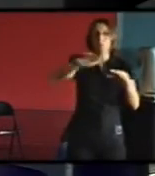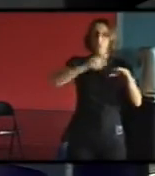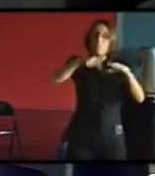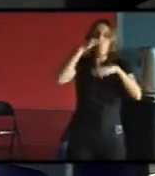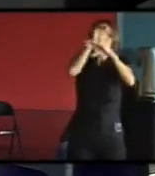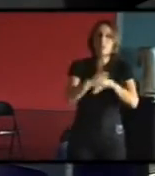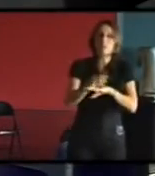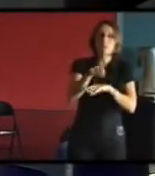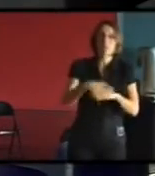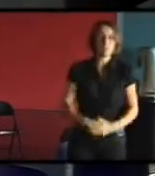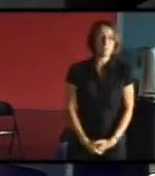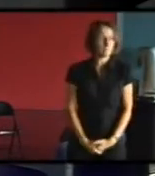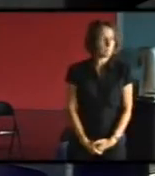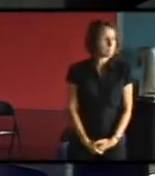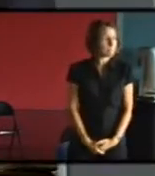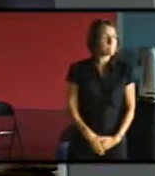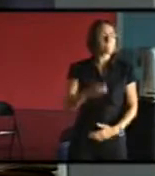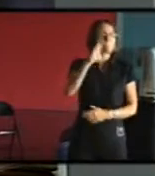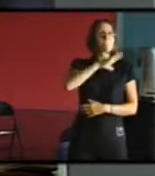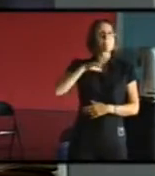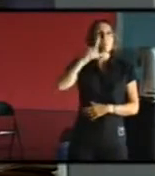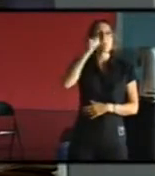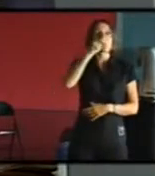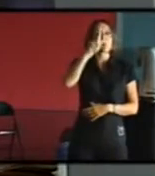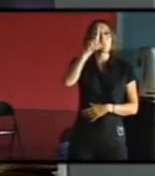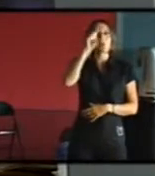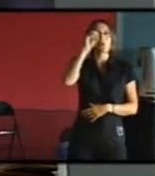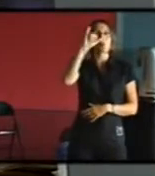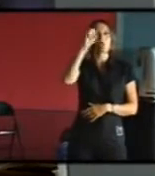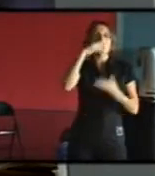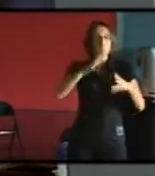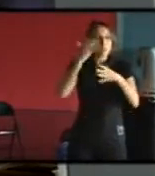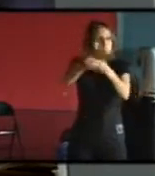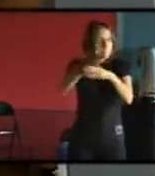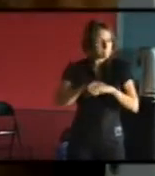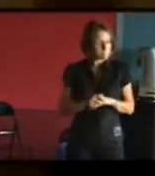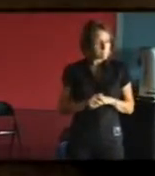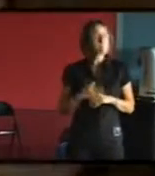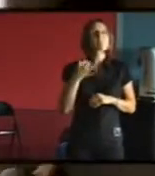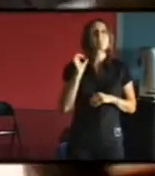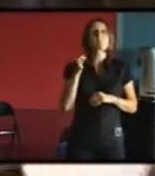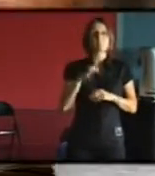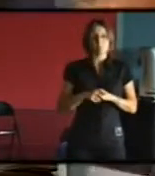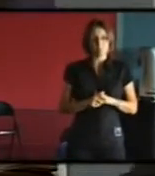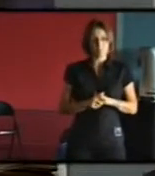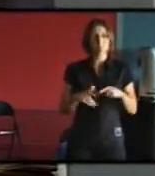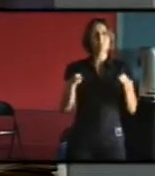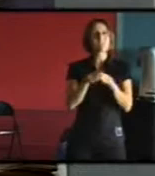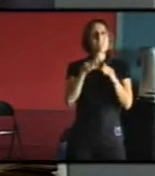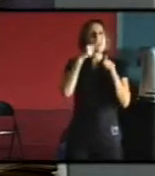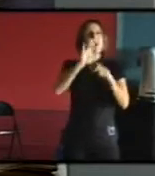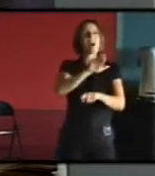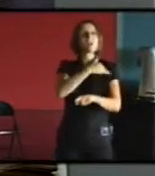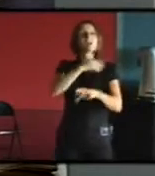alors juste Corine Langlois vous voulez peut-être rebondir là-dessus sur ce qui a été dit oui enfin je voulais juste dire qu'à l'agence d'urbanisme